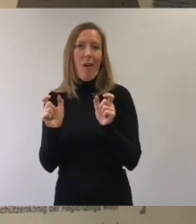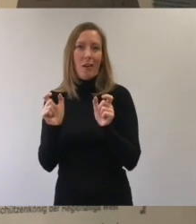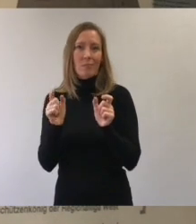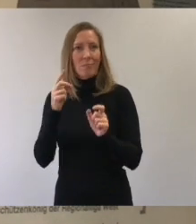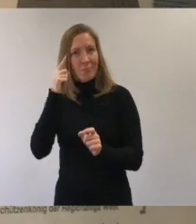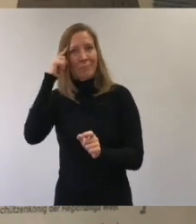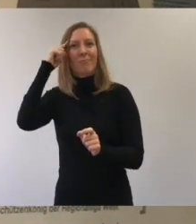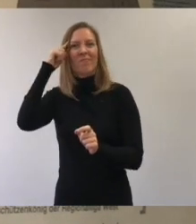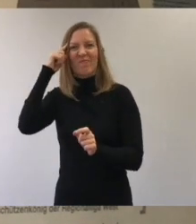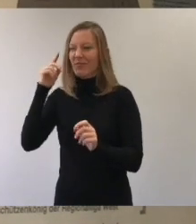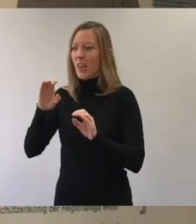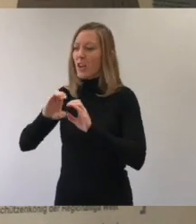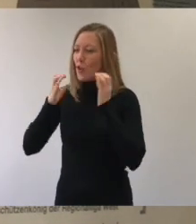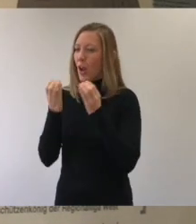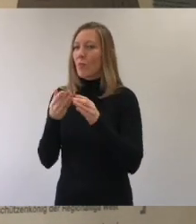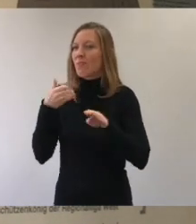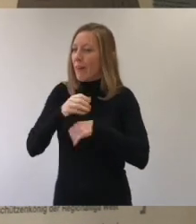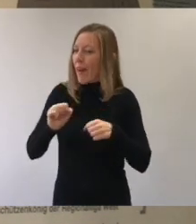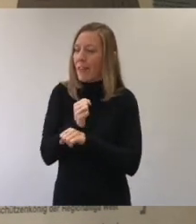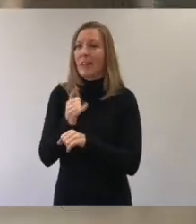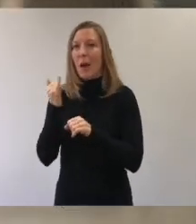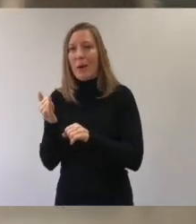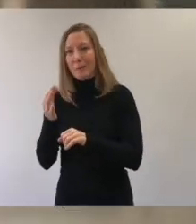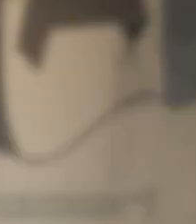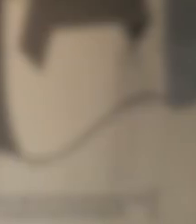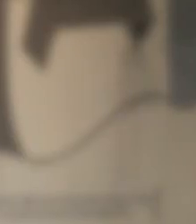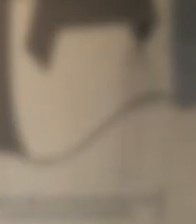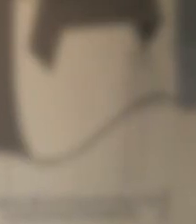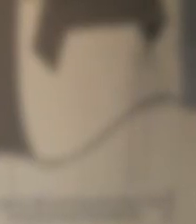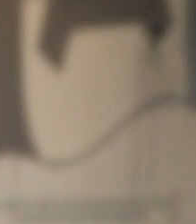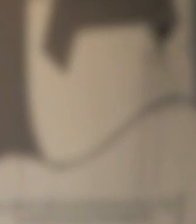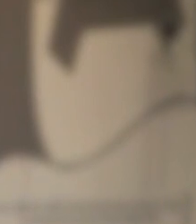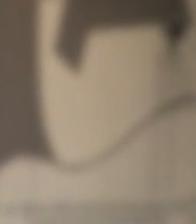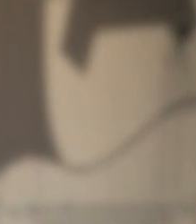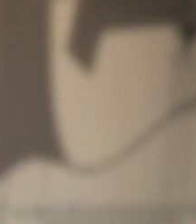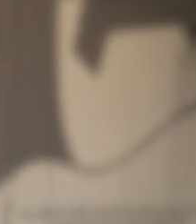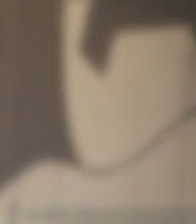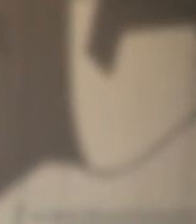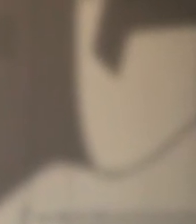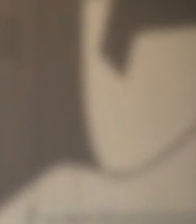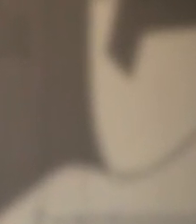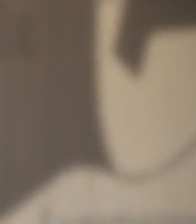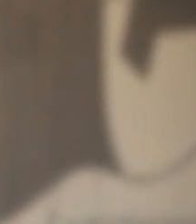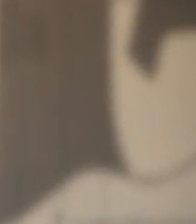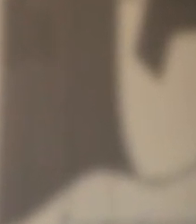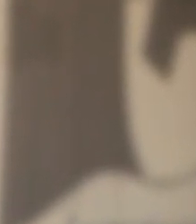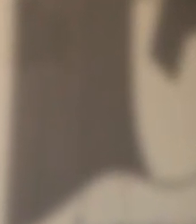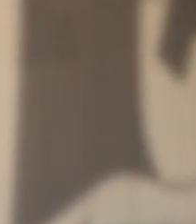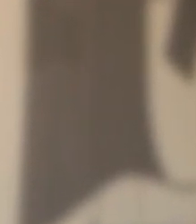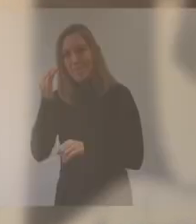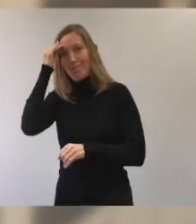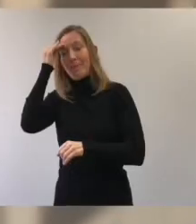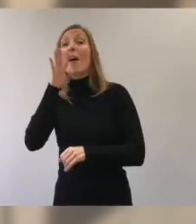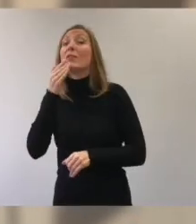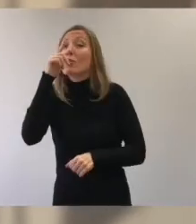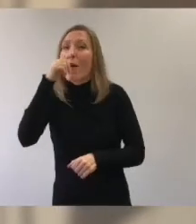an denen Sie zumindest mal nicht im Stadion teilhaben können. Toll! Dann hören wir jetzt eine Kurzgeschichte in leichter Sprache,